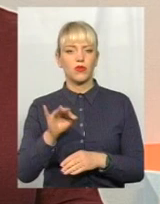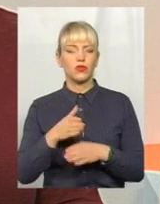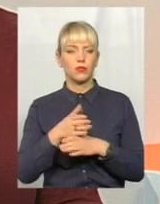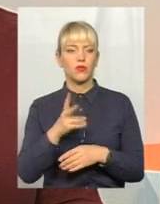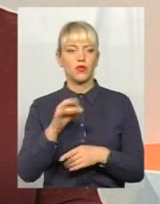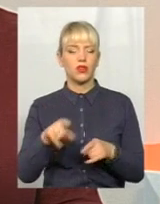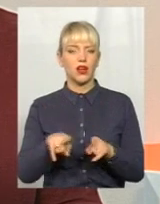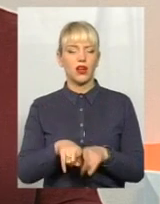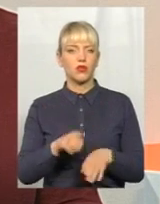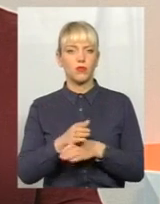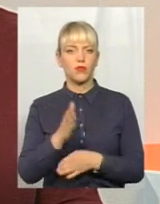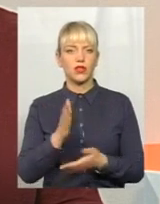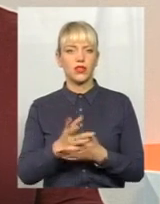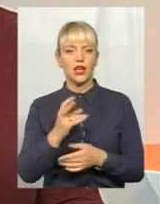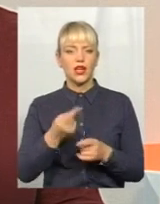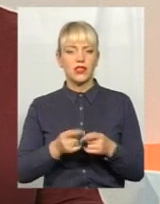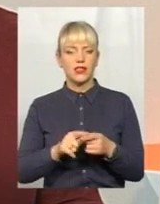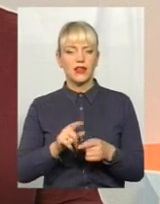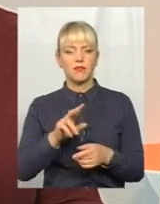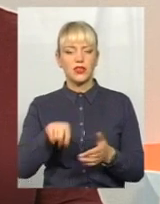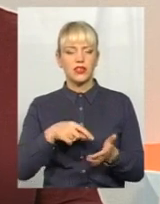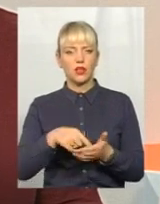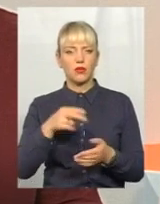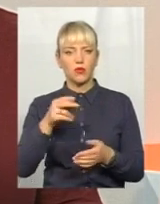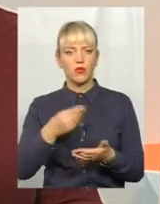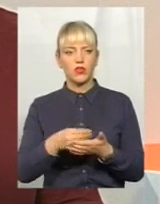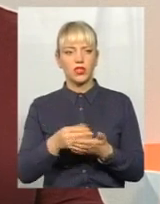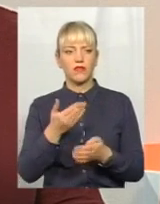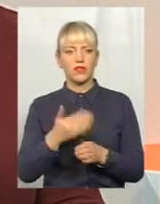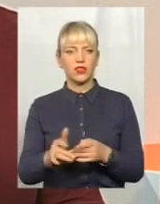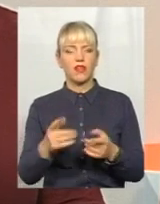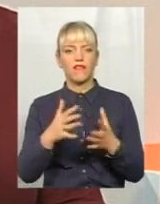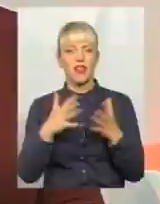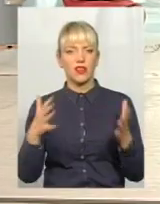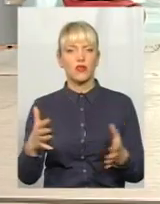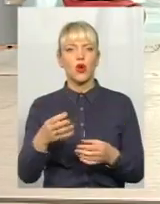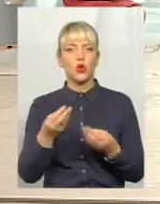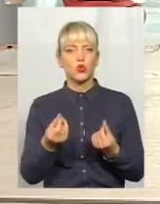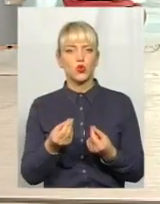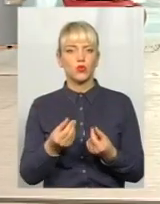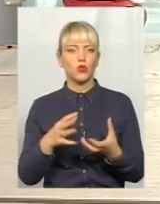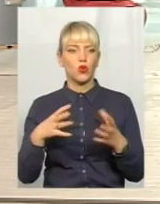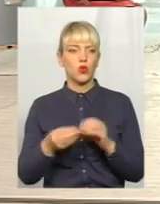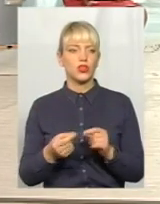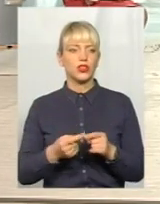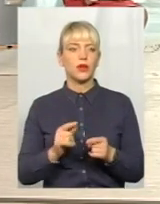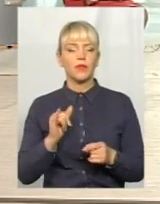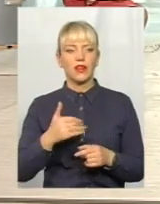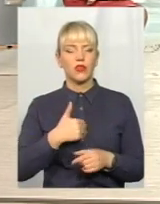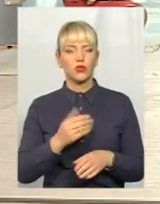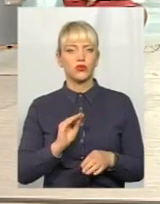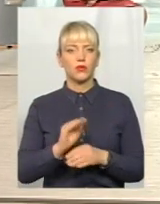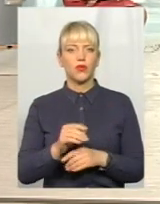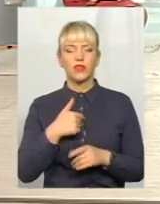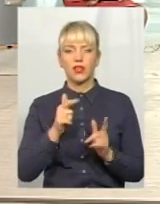така йде, і на це з міського бюджету виділено велику суму грошей. Я ще хочу доповнити, значить, я не